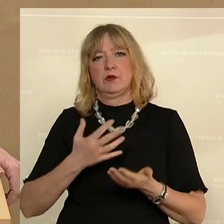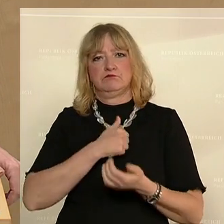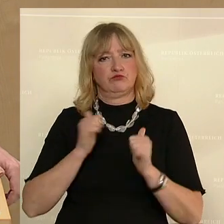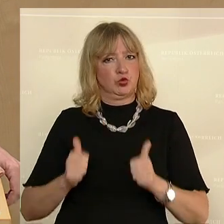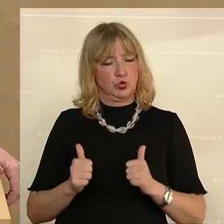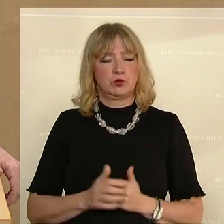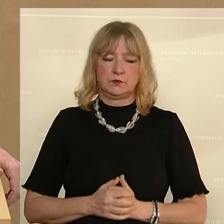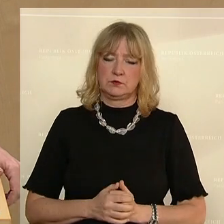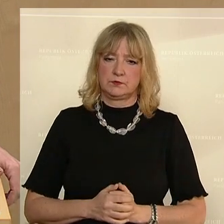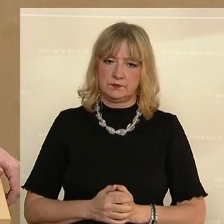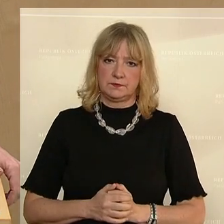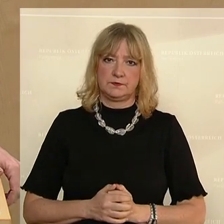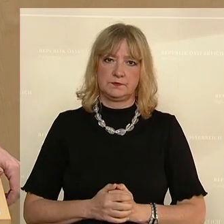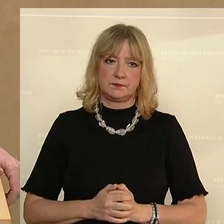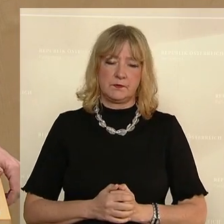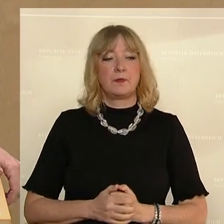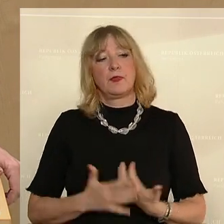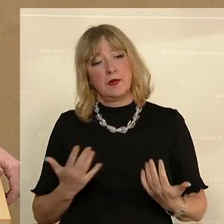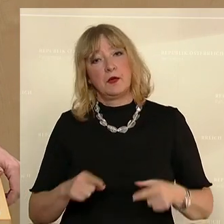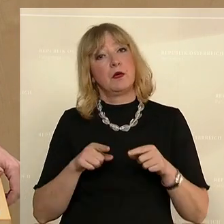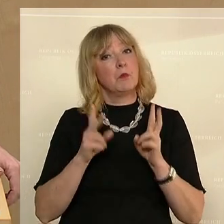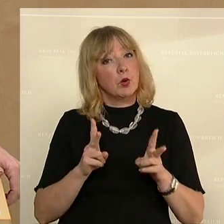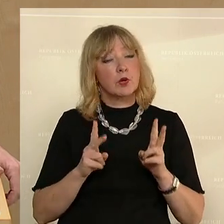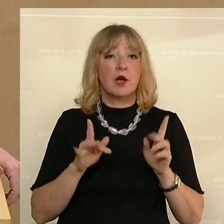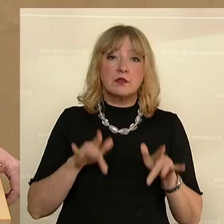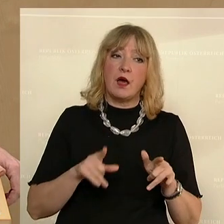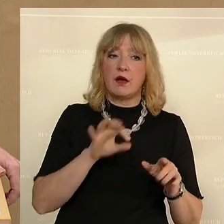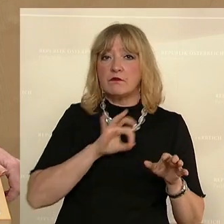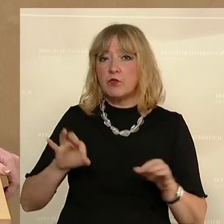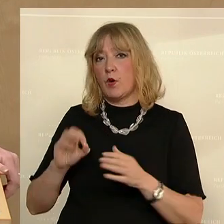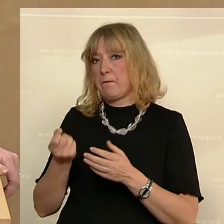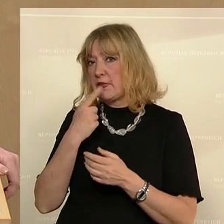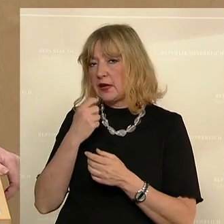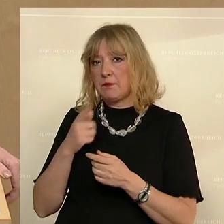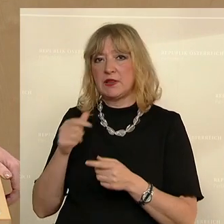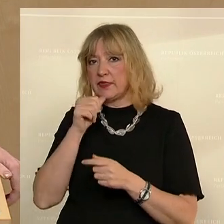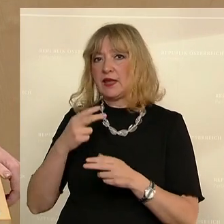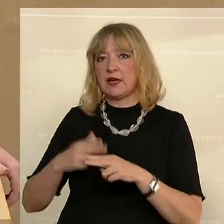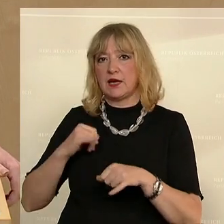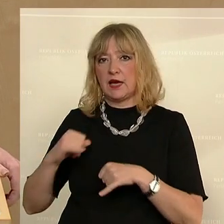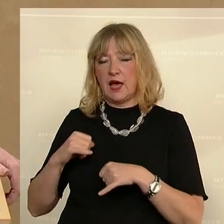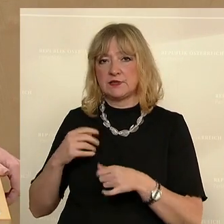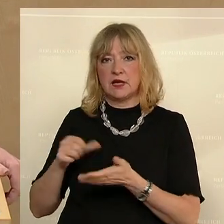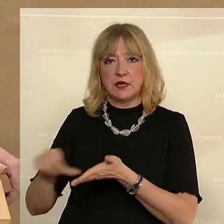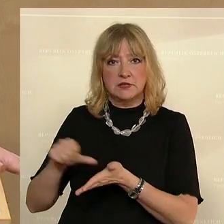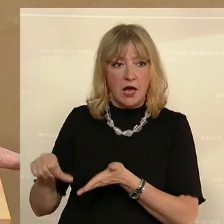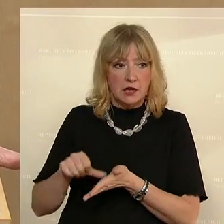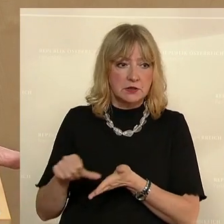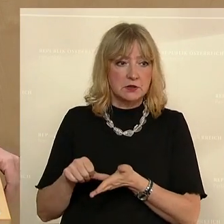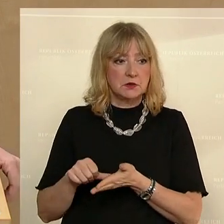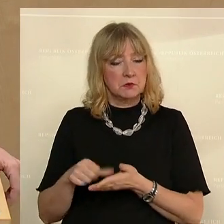voranschreitet. Dass wir diese Möglichkeit jetzt auch für Medikamente schaffen, die nicht von der Krankenkasse gezahlt werden,